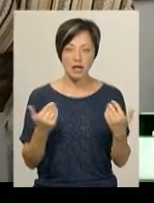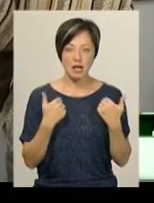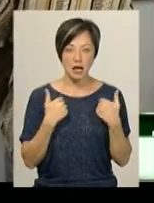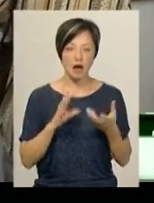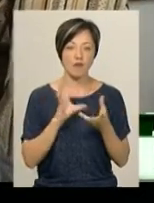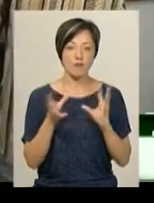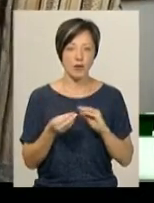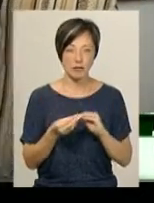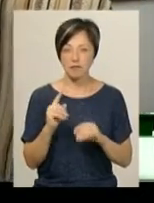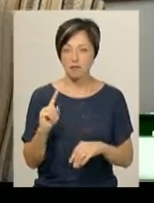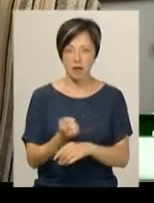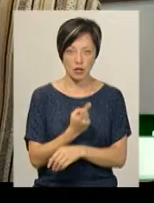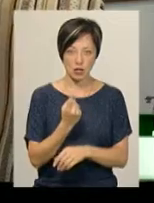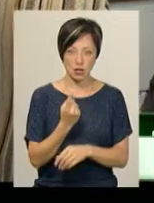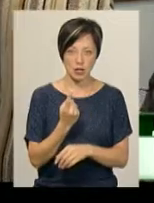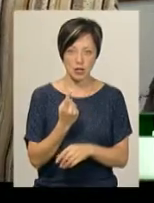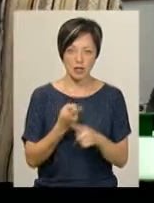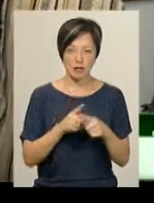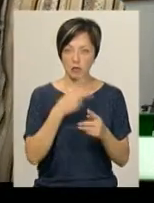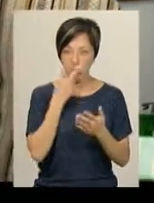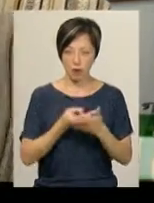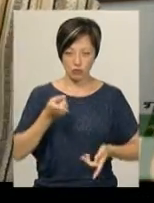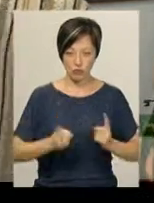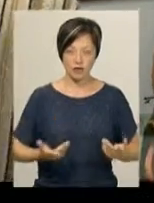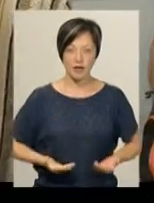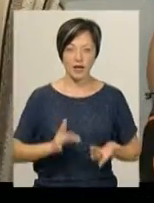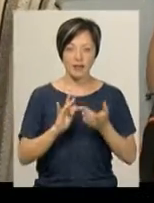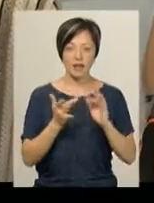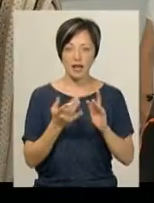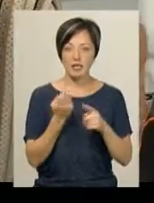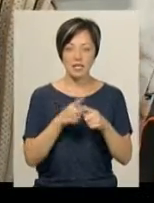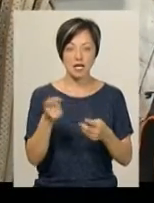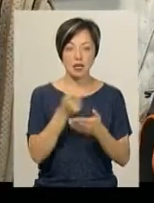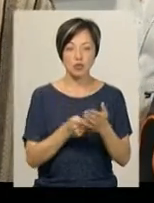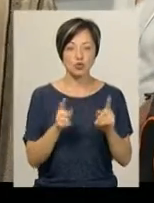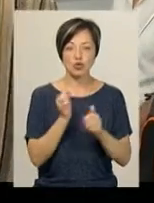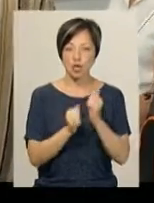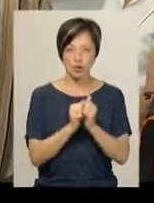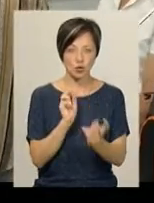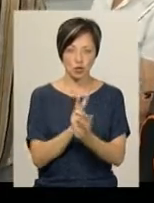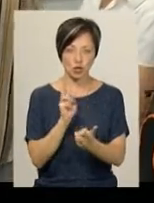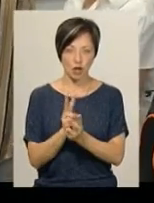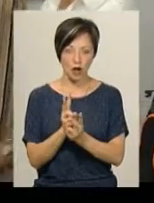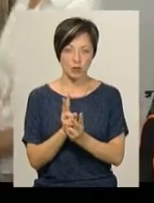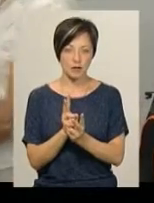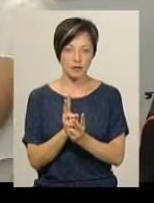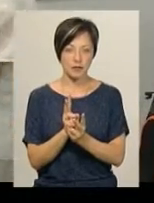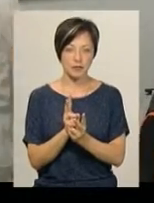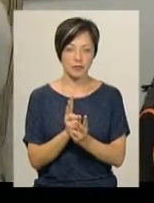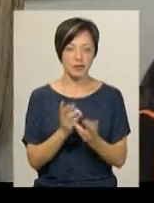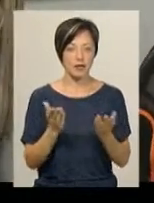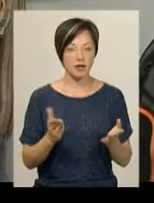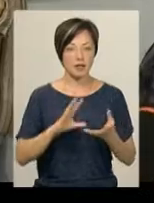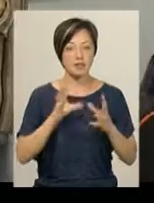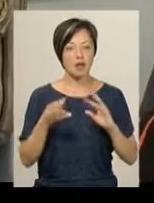в принципі, вперше її бачу вживу. Так в інтернеті ці картини дуже часто зустрічаються. Ну,